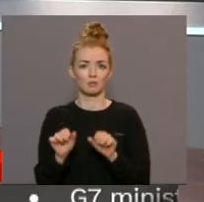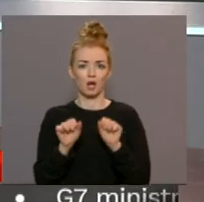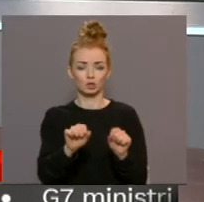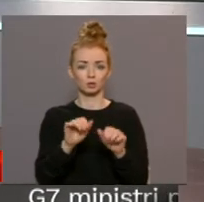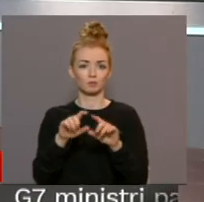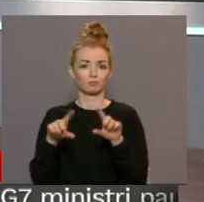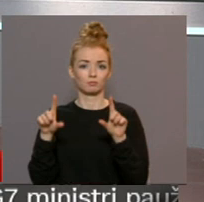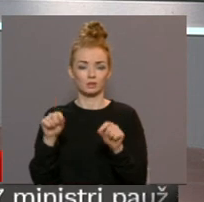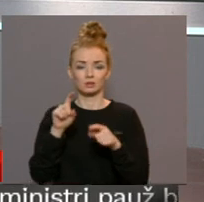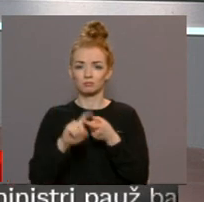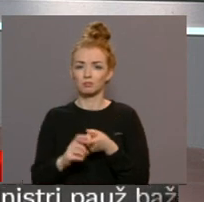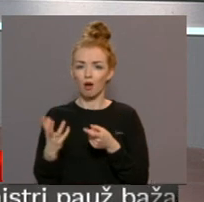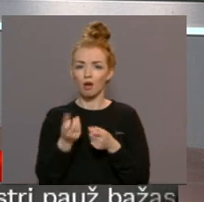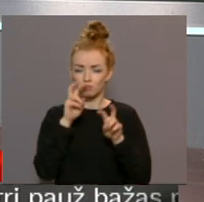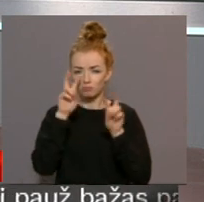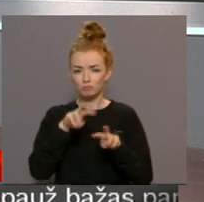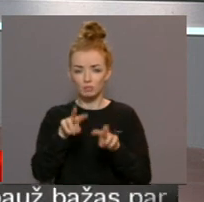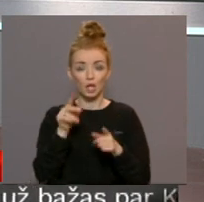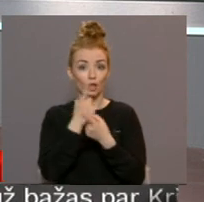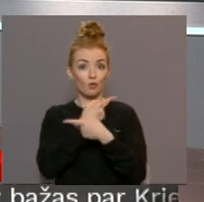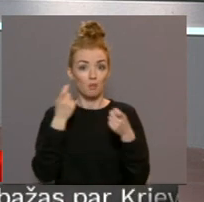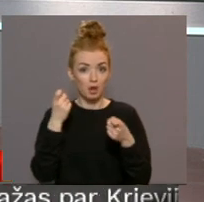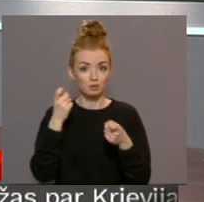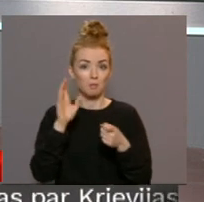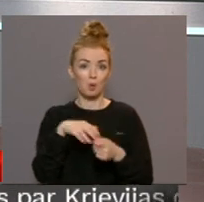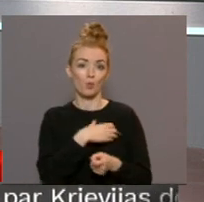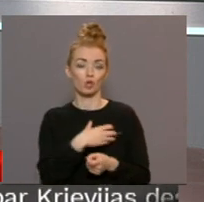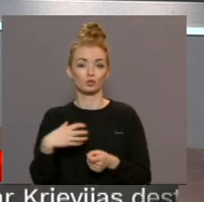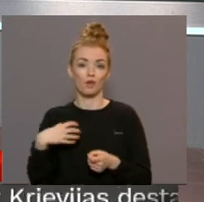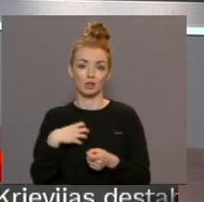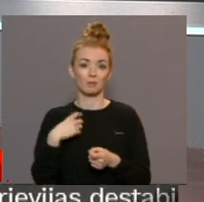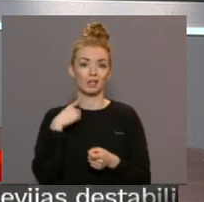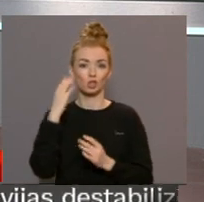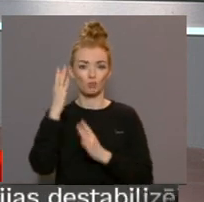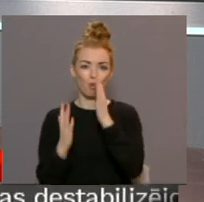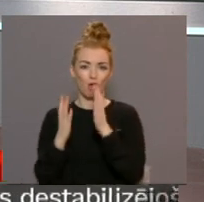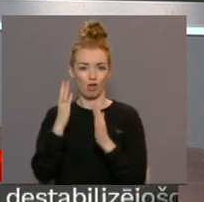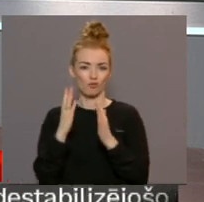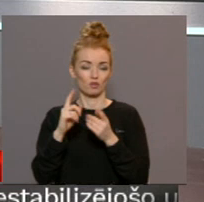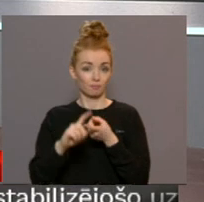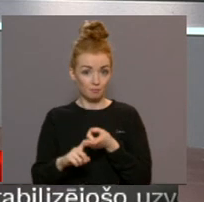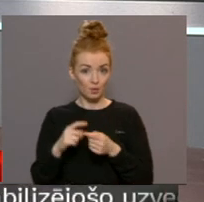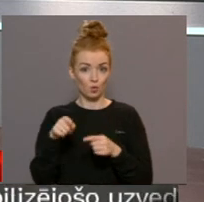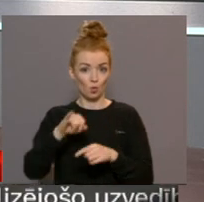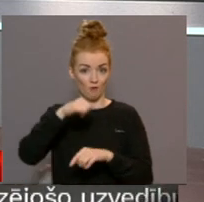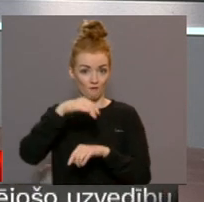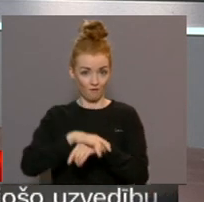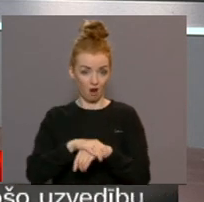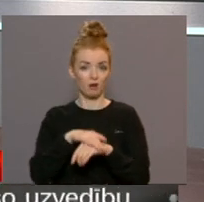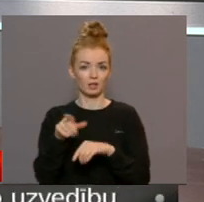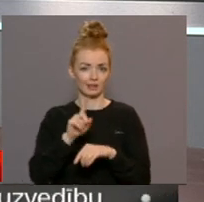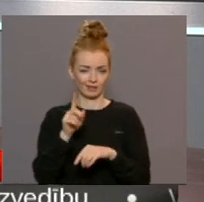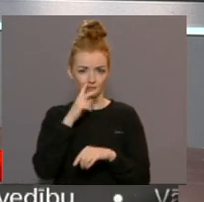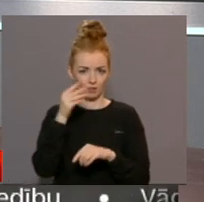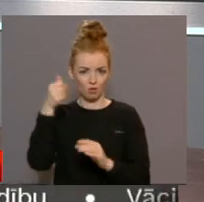saistībā revīzijā atklāto informāciju par pašvaldības uzņēmumu Rīgas meži. Revīzijā konstatētie fakti norādu uz